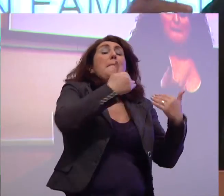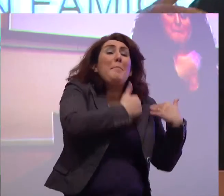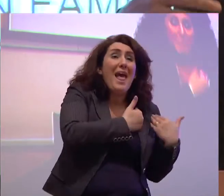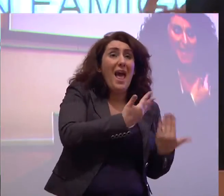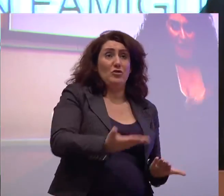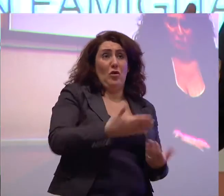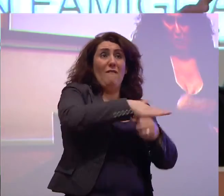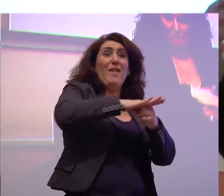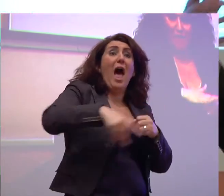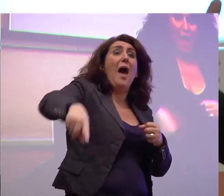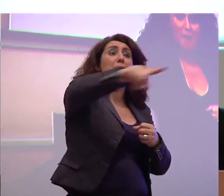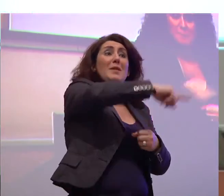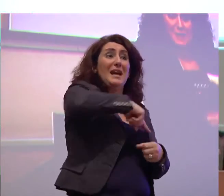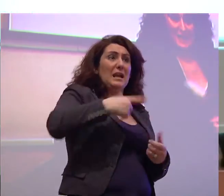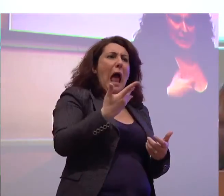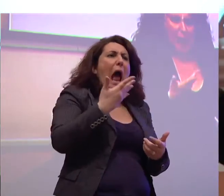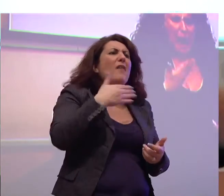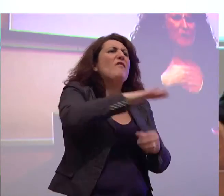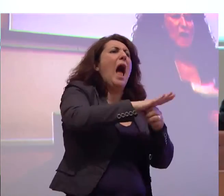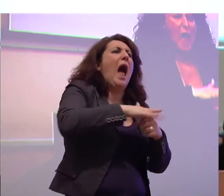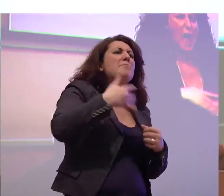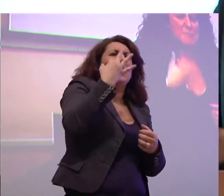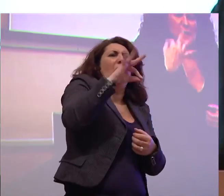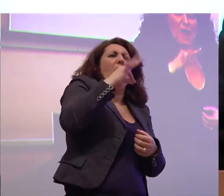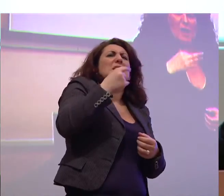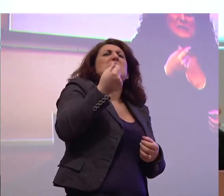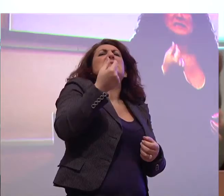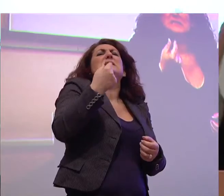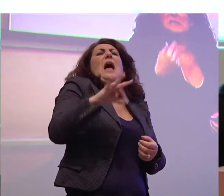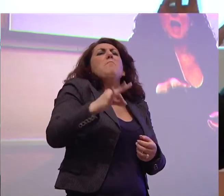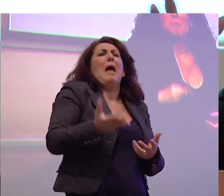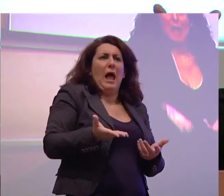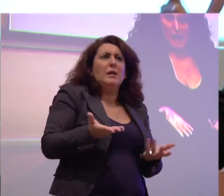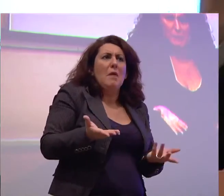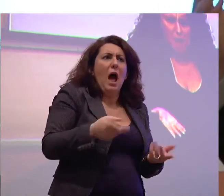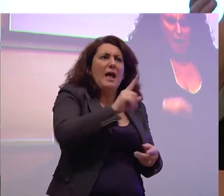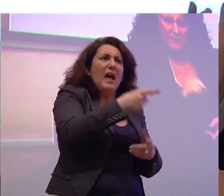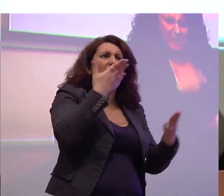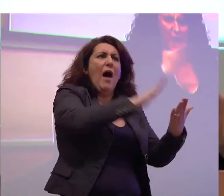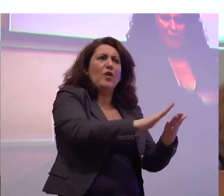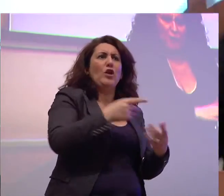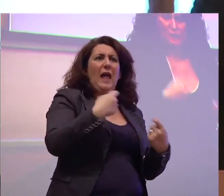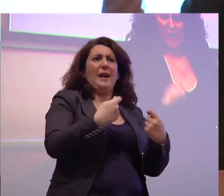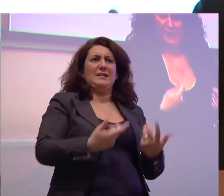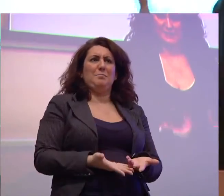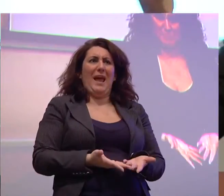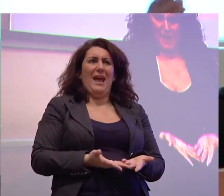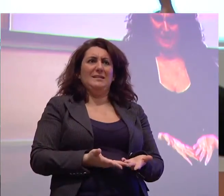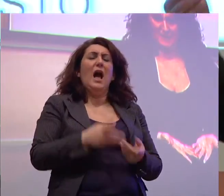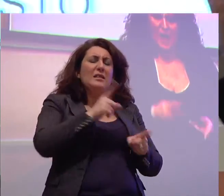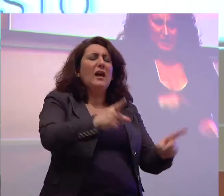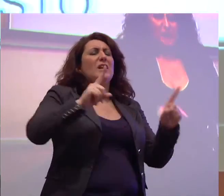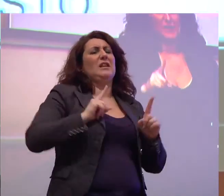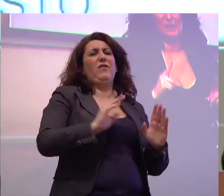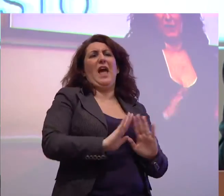qualche modo che stanno benestenti diciamo e devono affrontare tutta una serie di cose e questo va difeso però dobbiamo sapere che